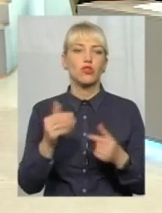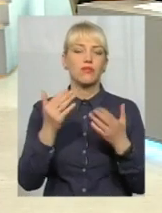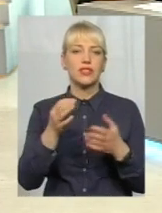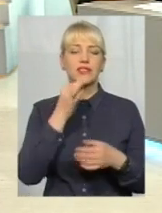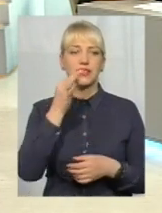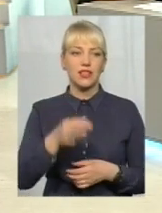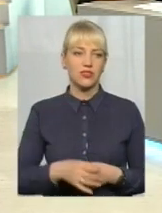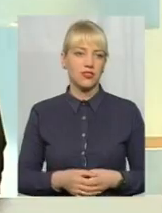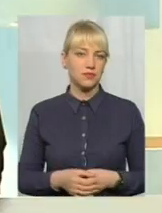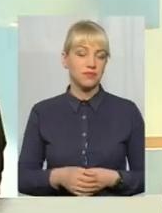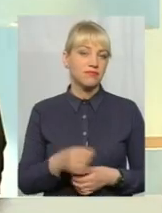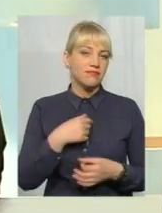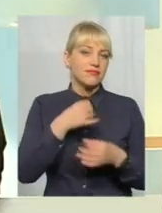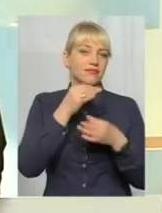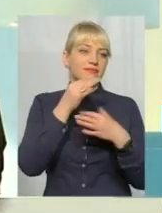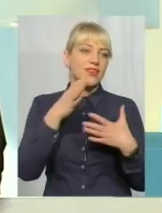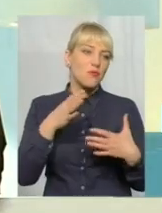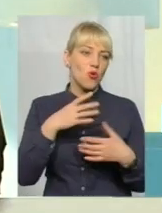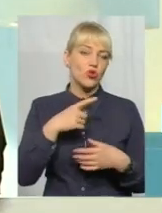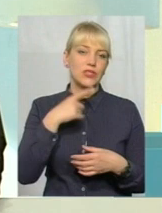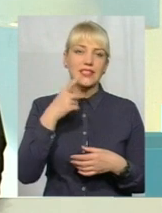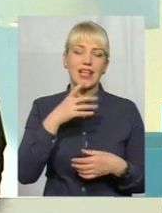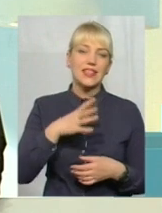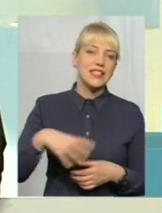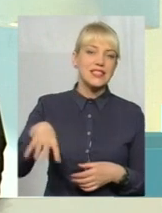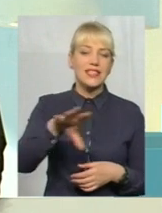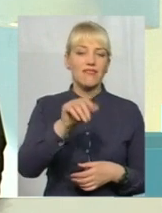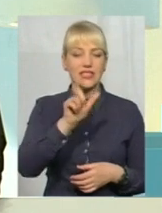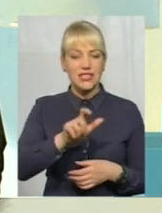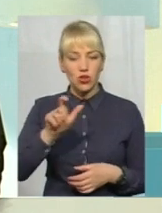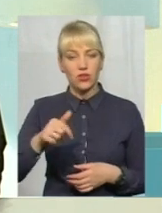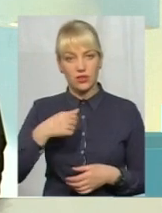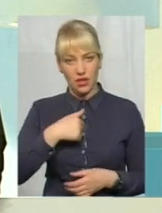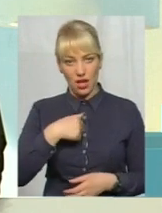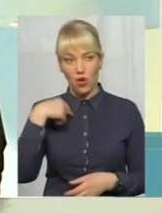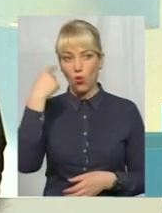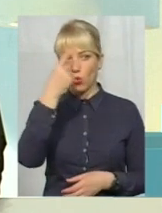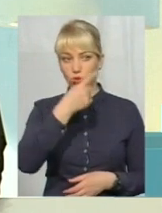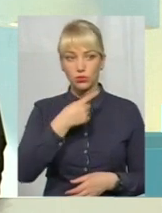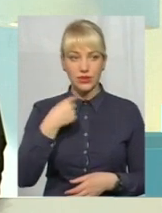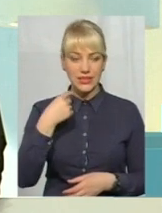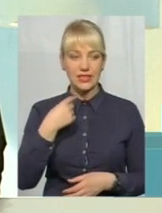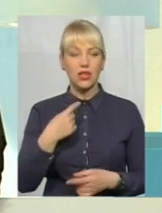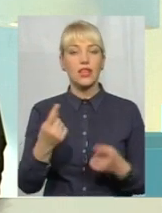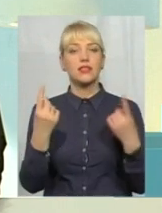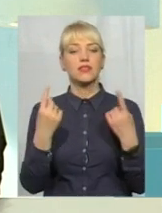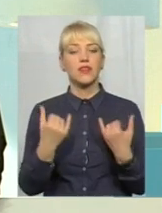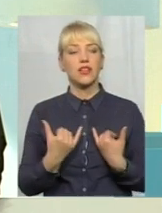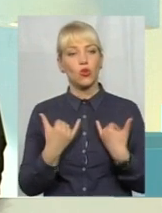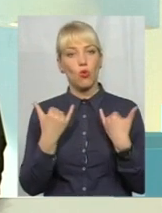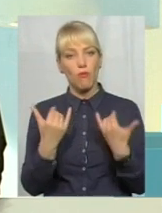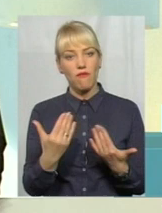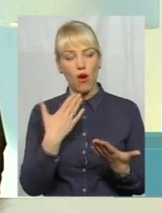Не можу вам сказати за всіх автомобілістів. Я особисто з великою повагою